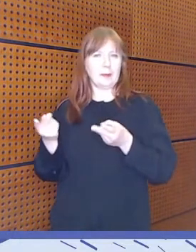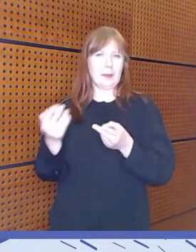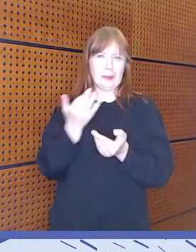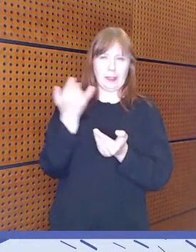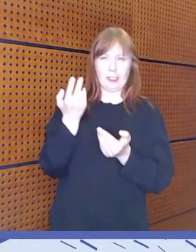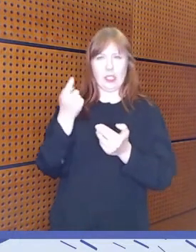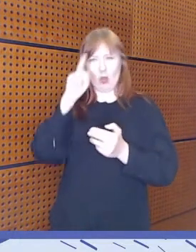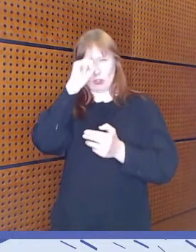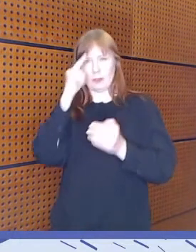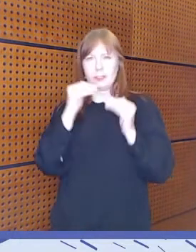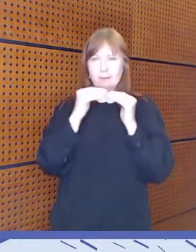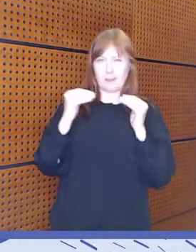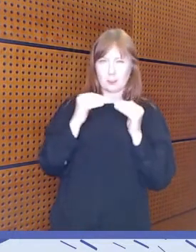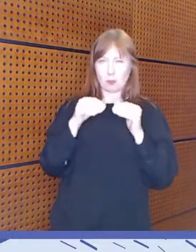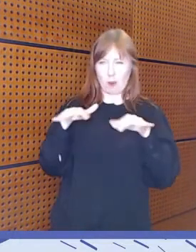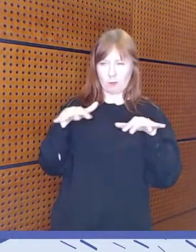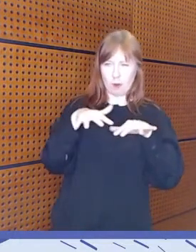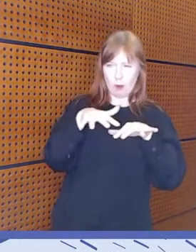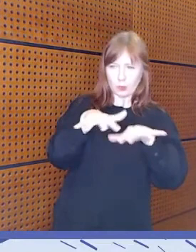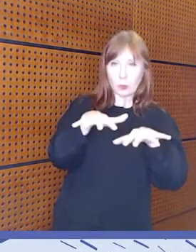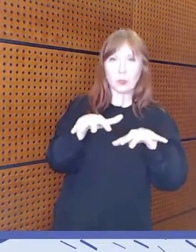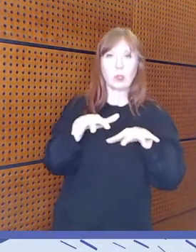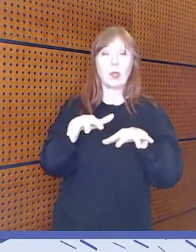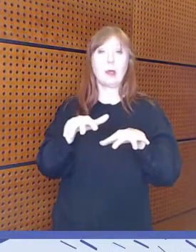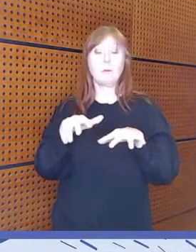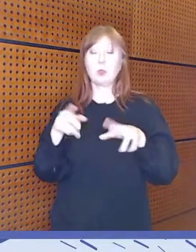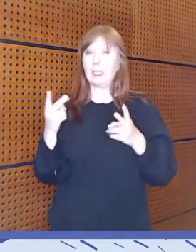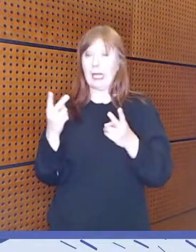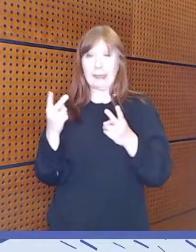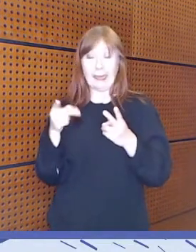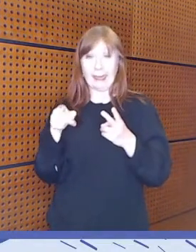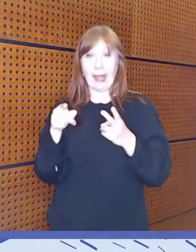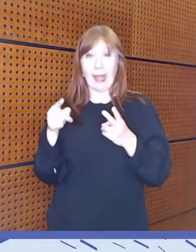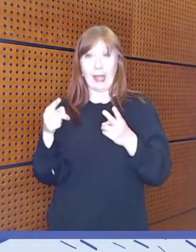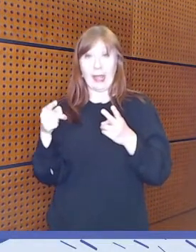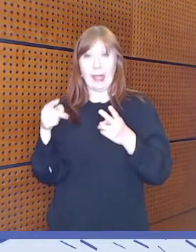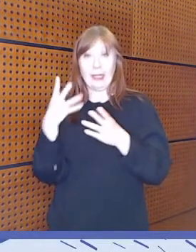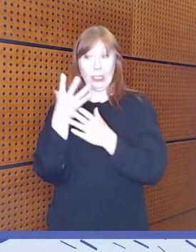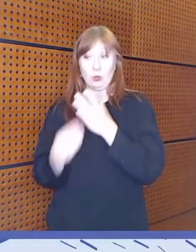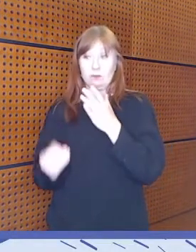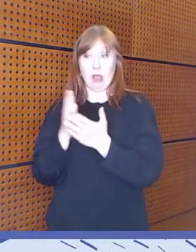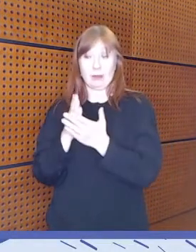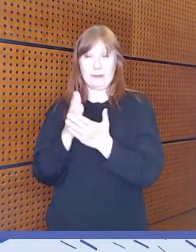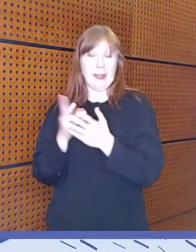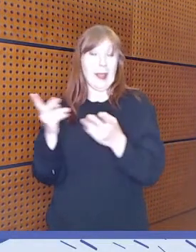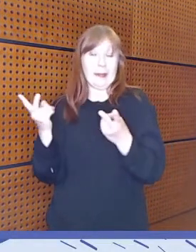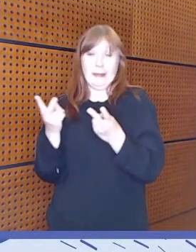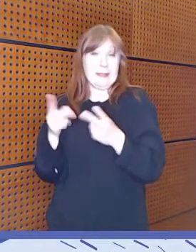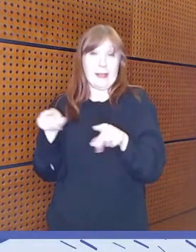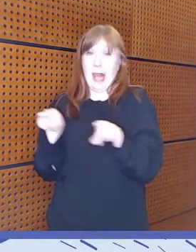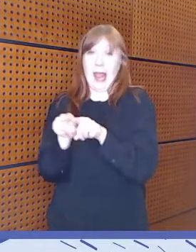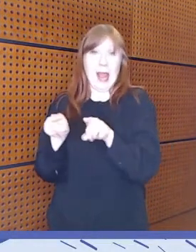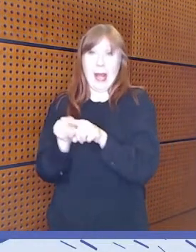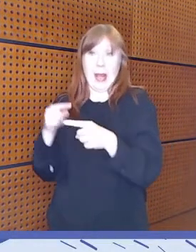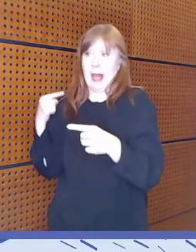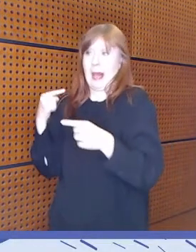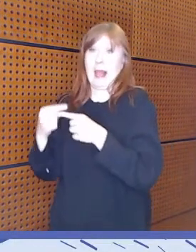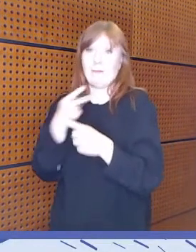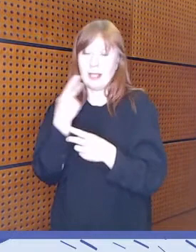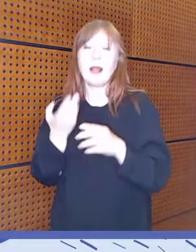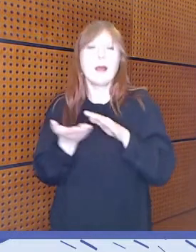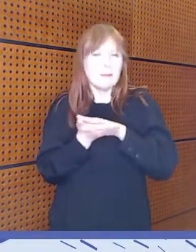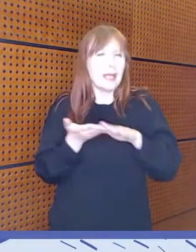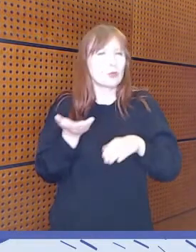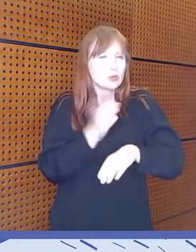inklusiivisuuskysymykseen ei oikeastaan ole vielä päästy edes lähelle mun näkökulmasta. Että perustaidot, niin kuin laitehallinta,